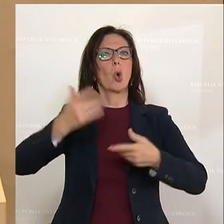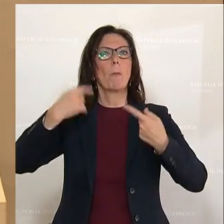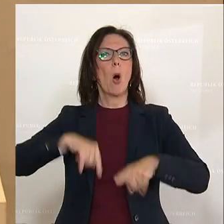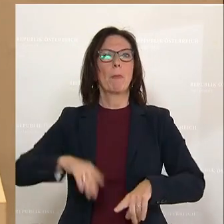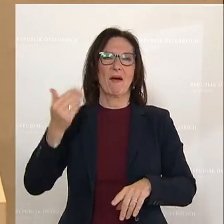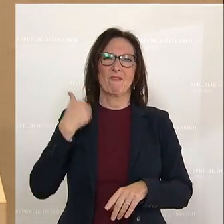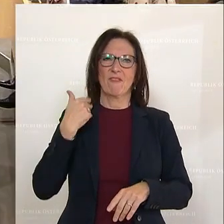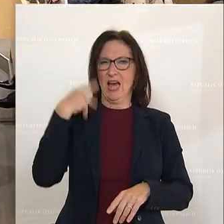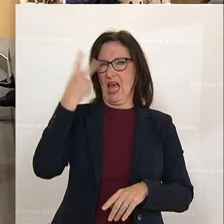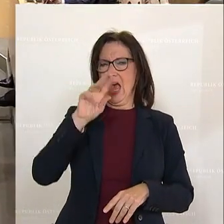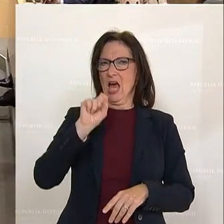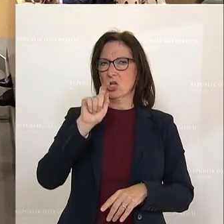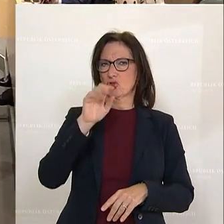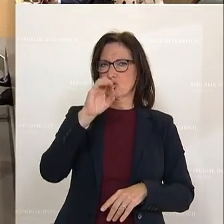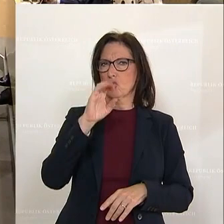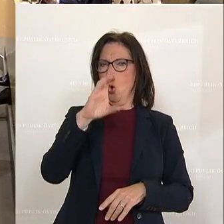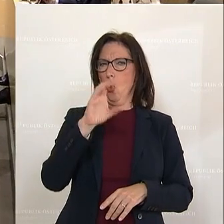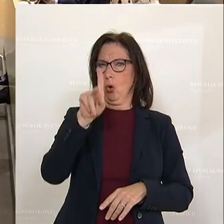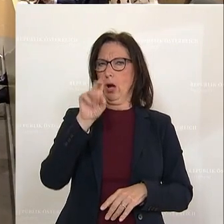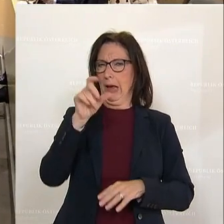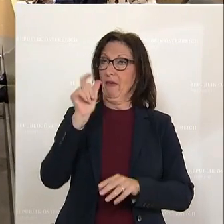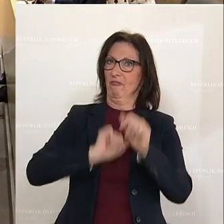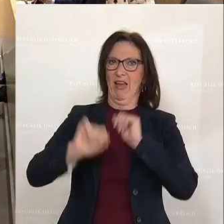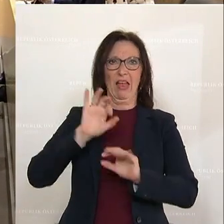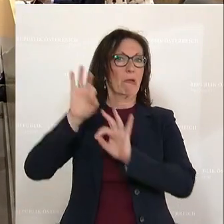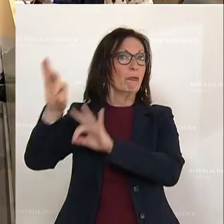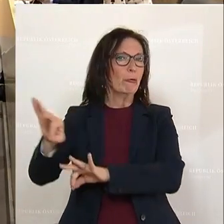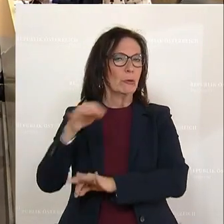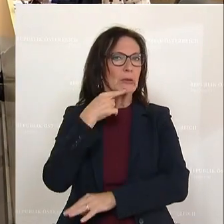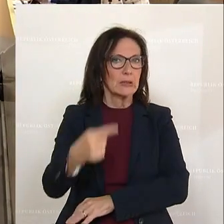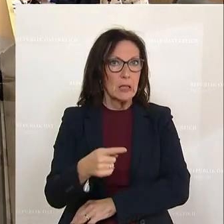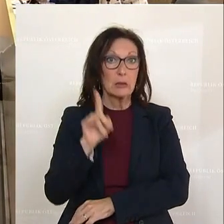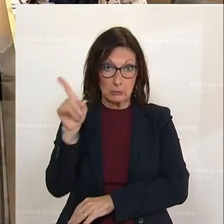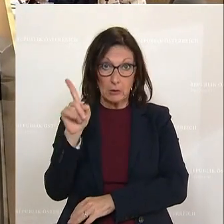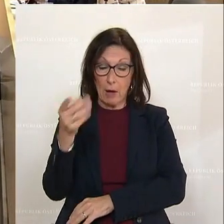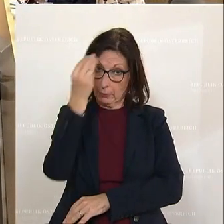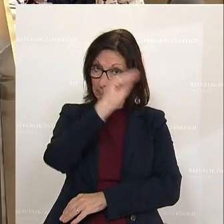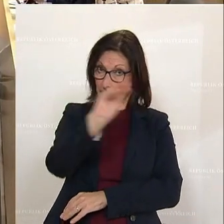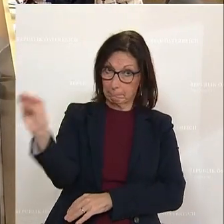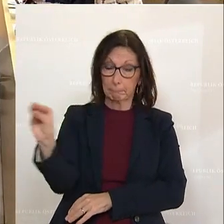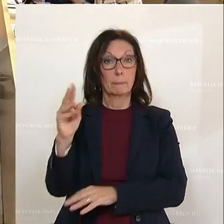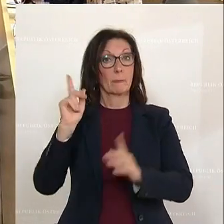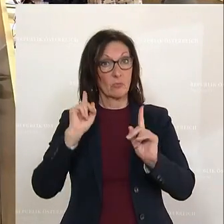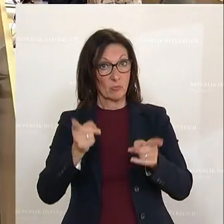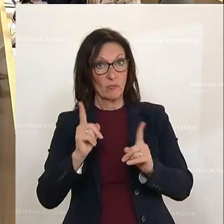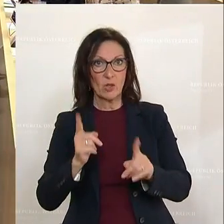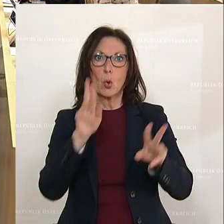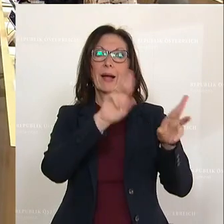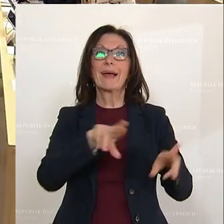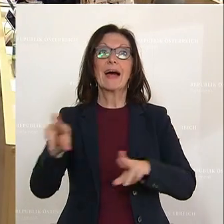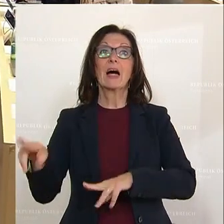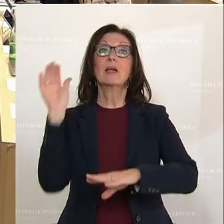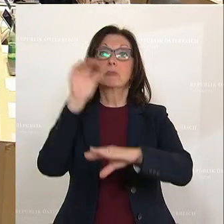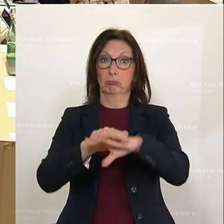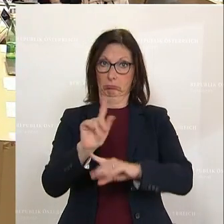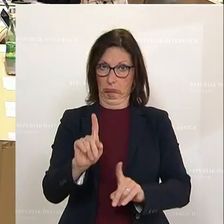erinnere Sie daran, diese Intervention, die da passiert ist, ist zu Lasten einer gut Qualifizierten, vom Gericht festgestellt